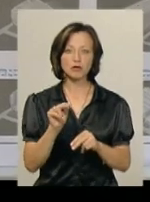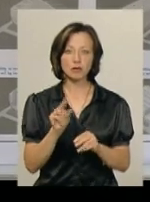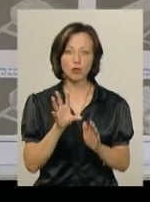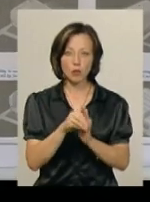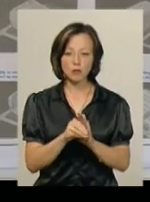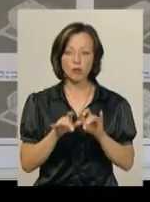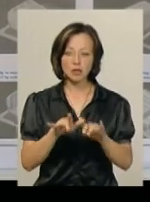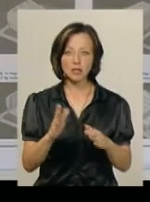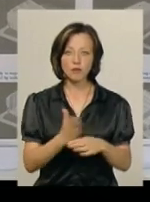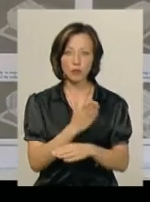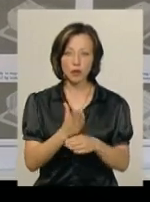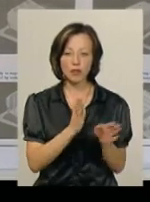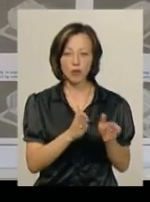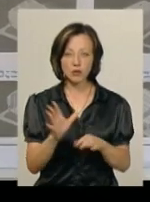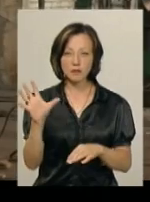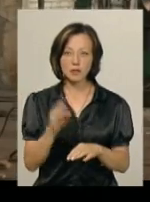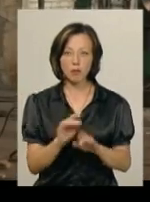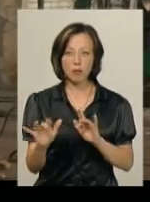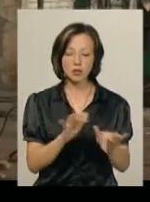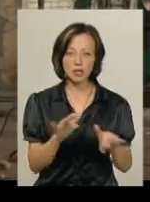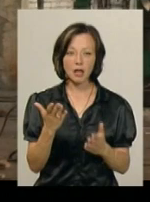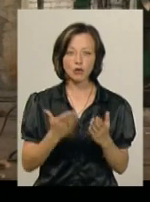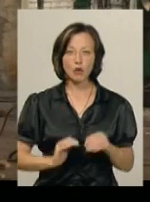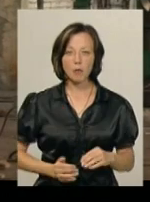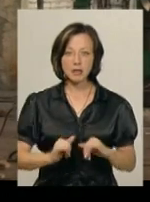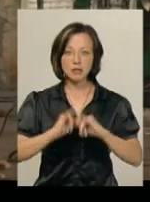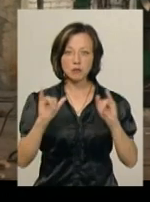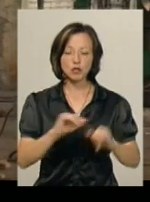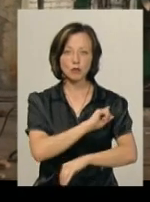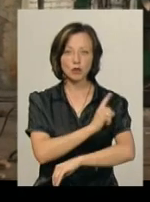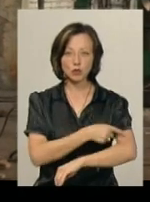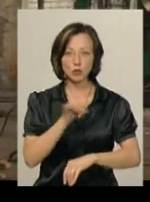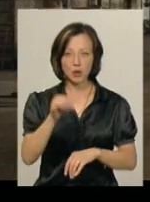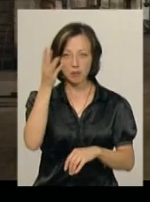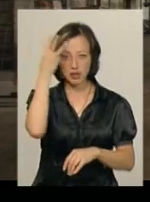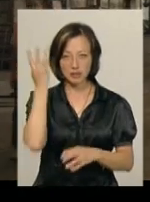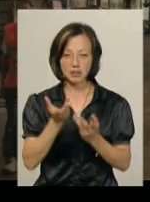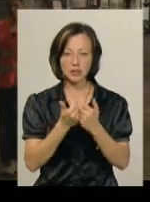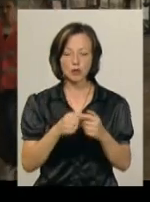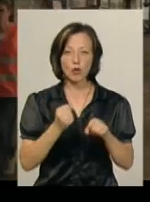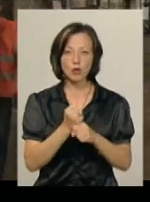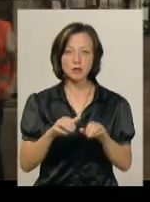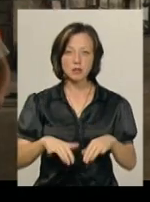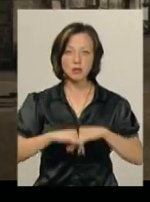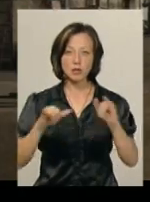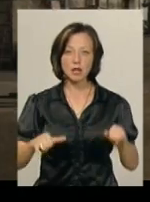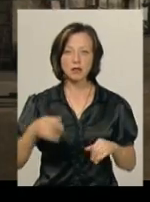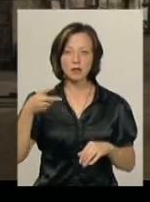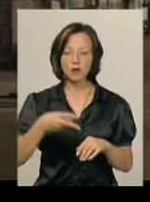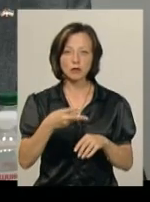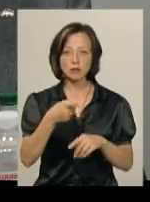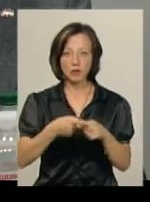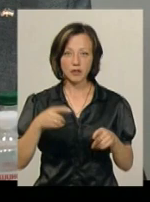процес виробництва, налагоджуємо всі процеси. Якщо компанія збільшить потужності, у Хмельницькому кількість робочих міст зросте до 2,5